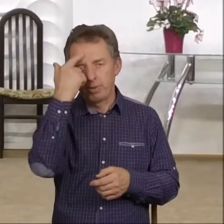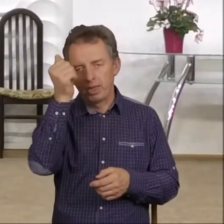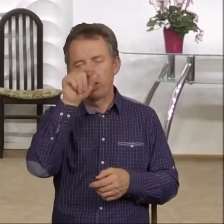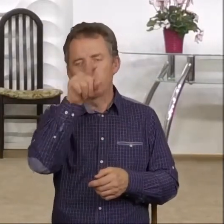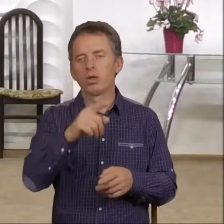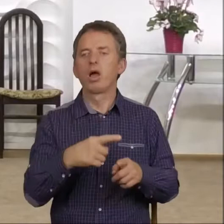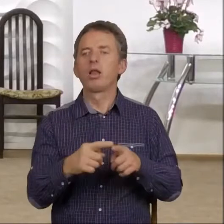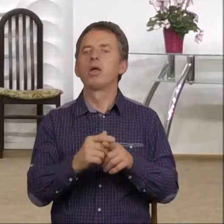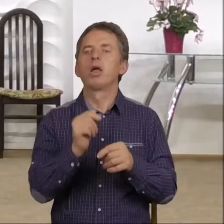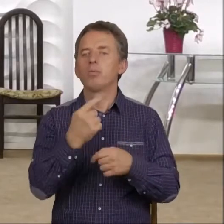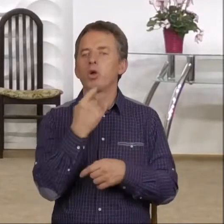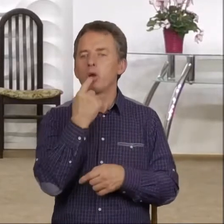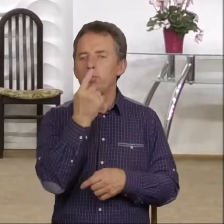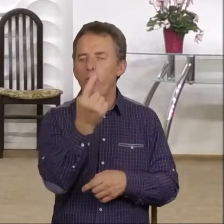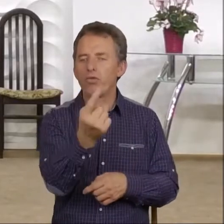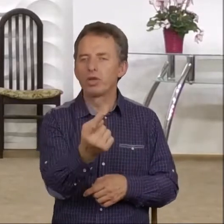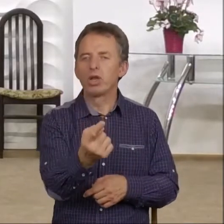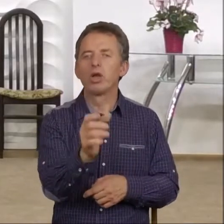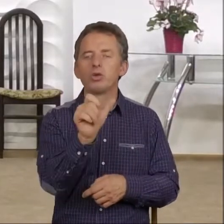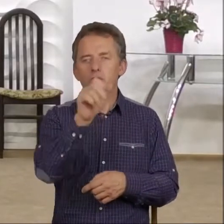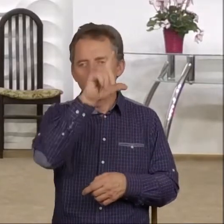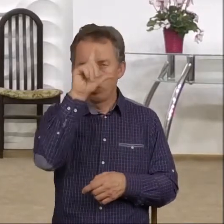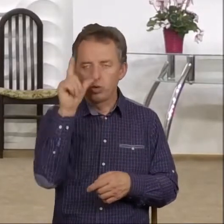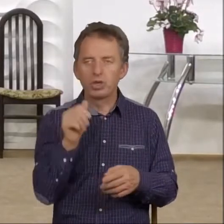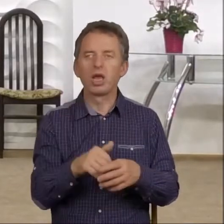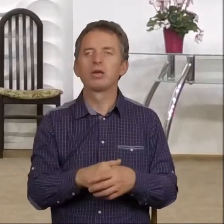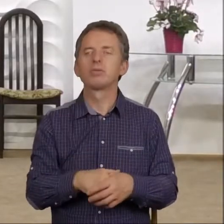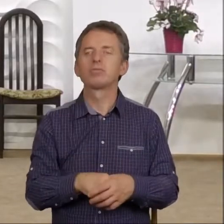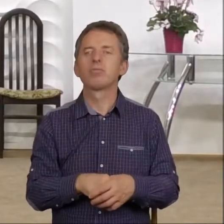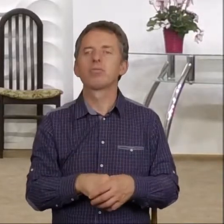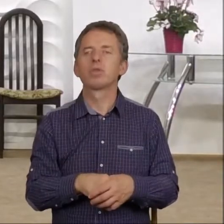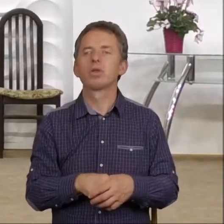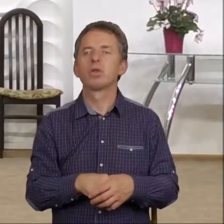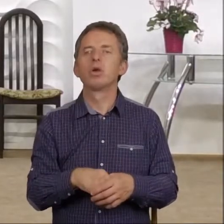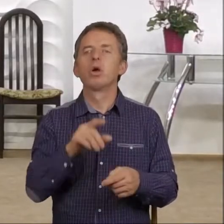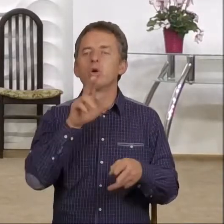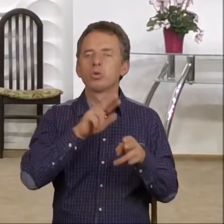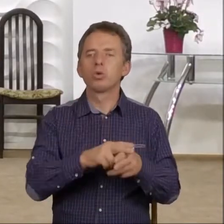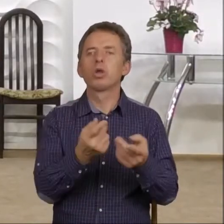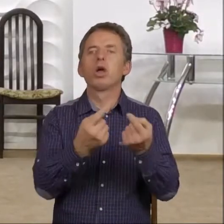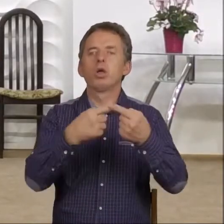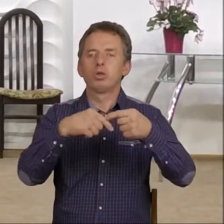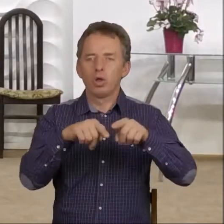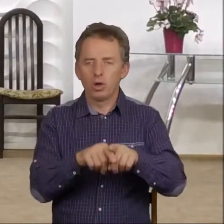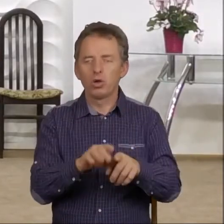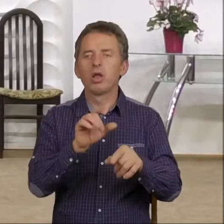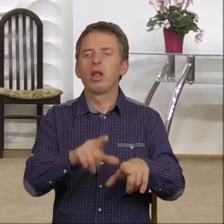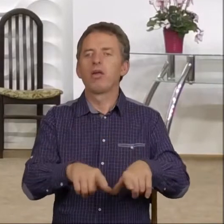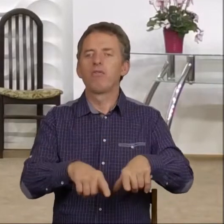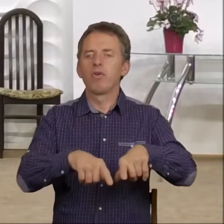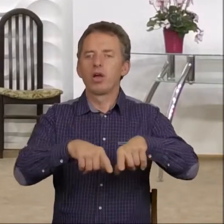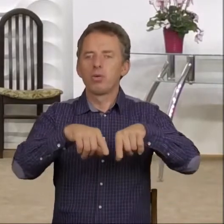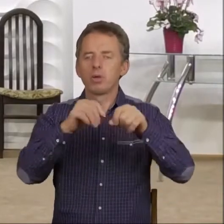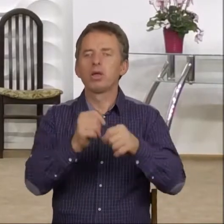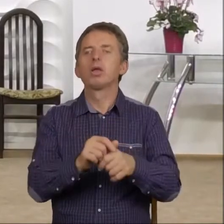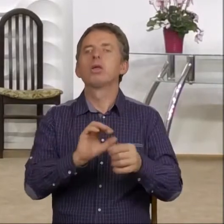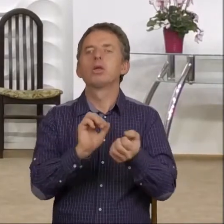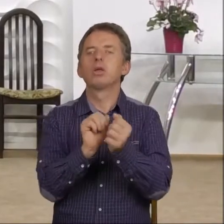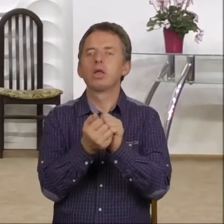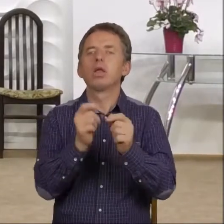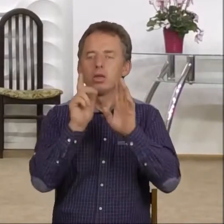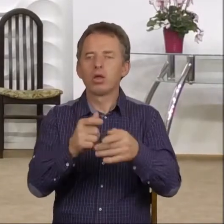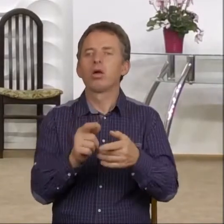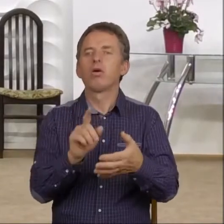elemencie, możemy powiedzieć też, że ci ludzie, ci ludzie, którzy dokonali takiego wyboru, sami tak naprawdę się